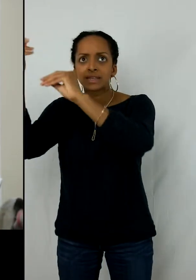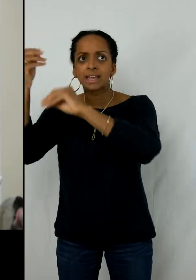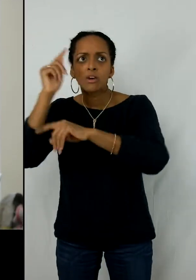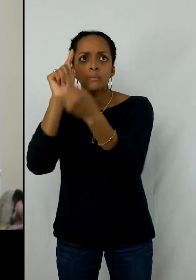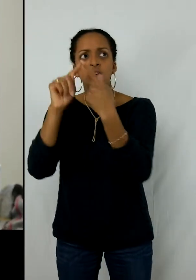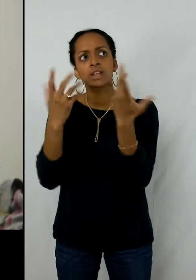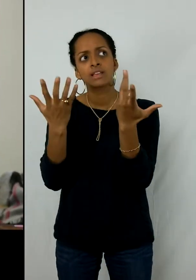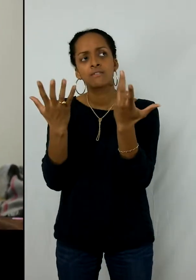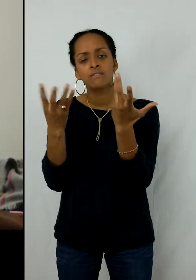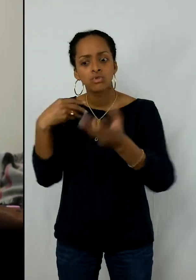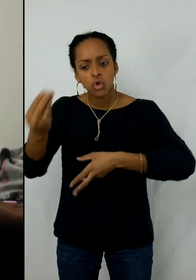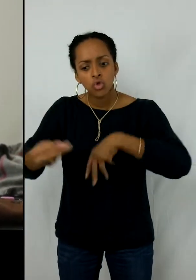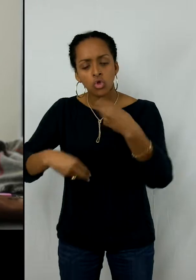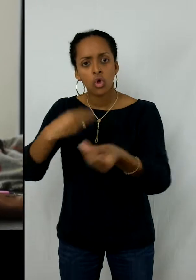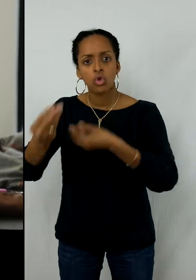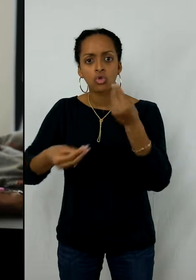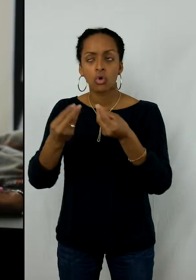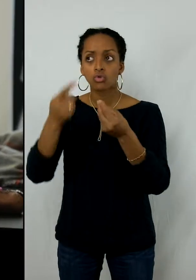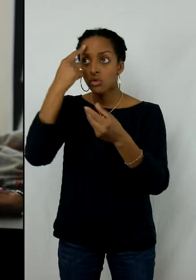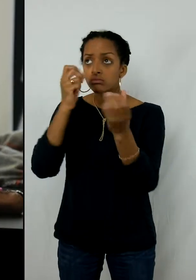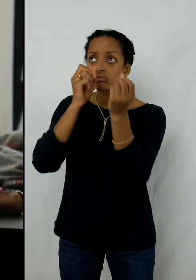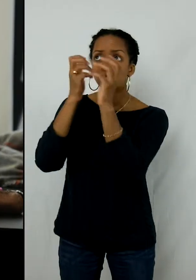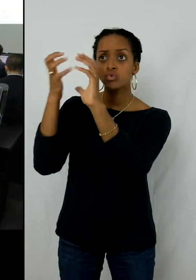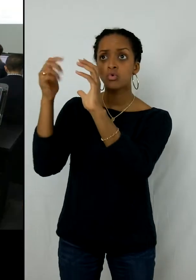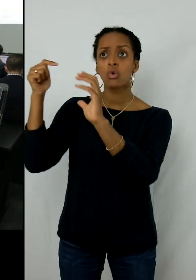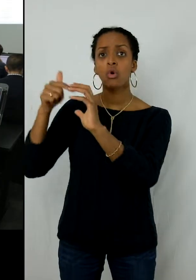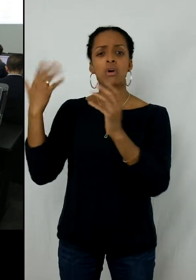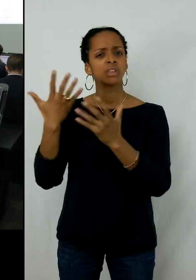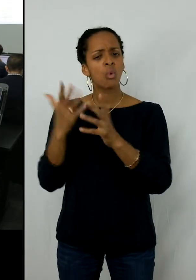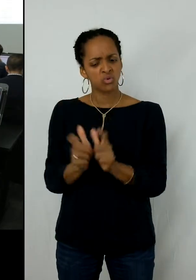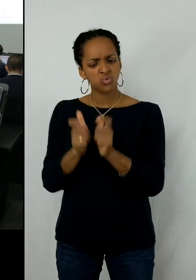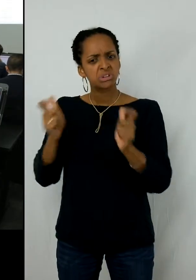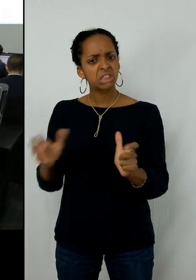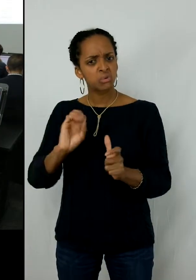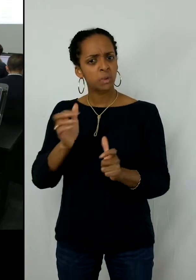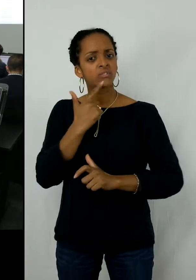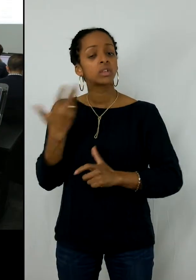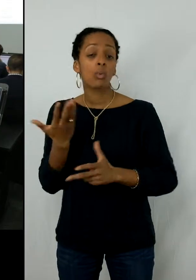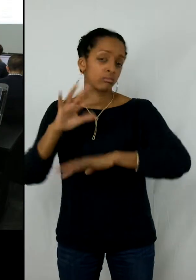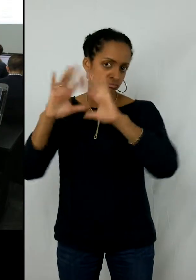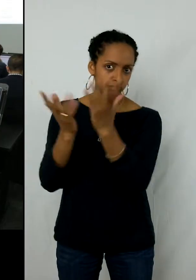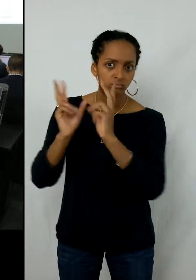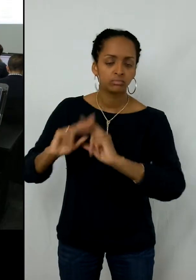acquérir un peu des notions sur ce que c'est qu'une société numérique.